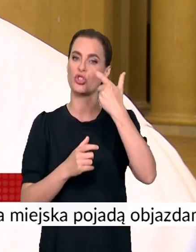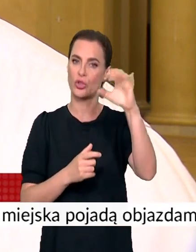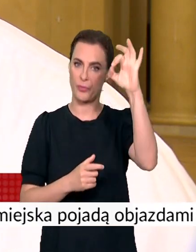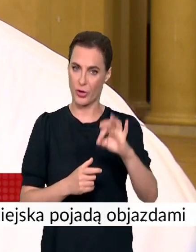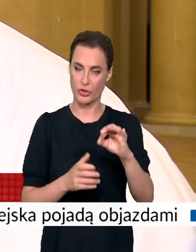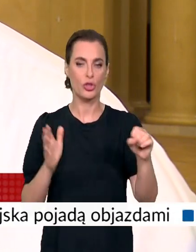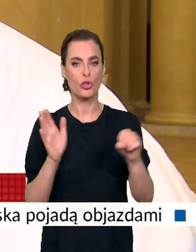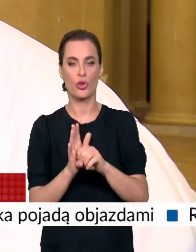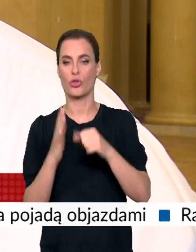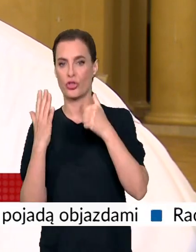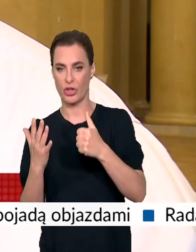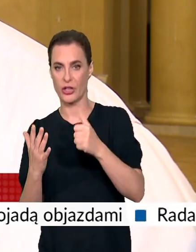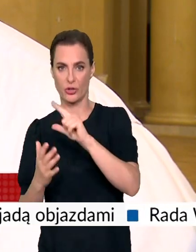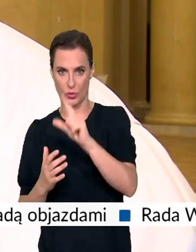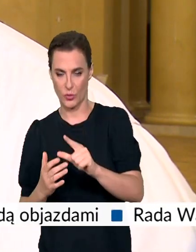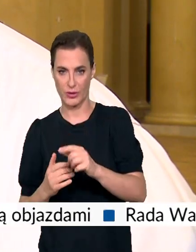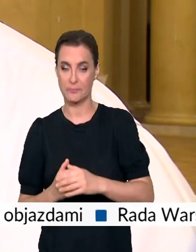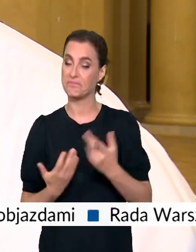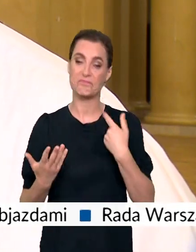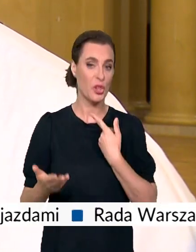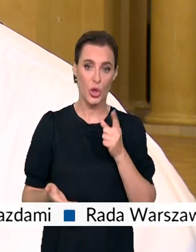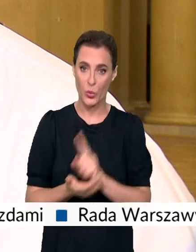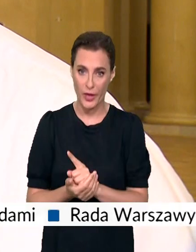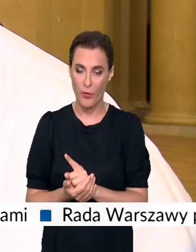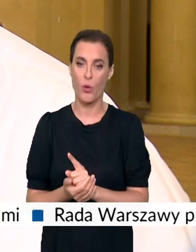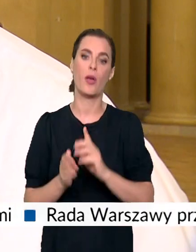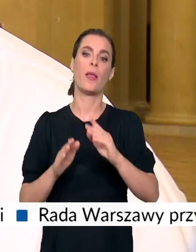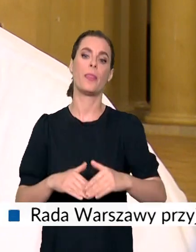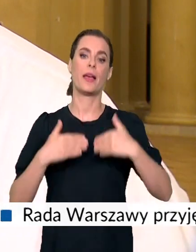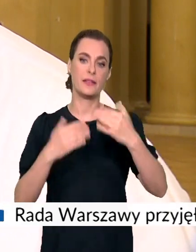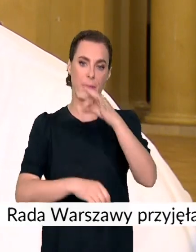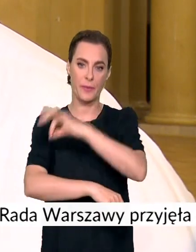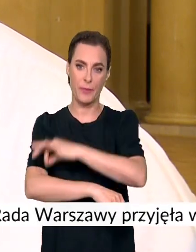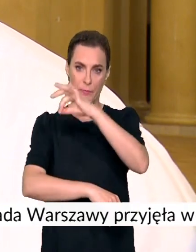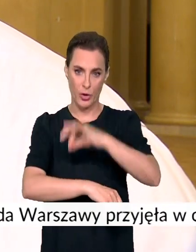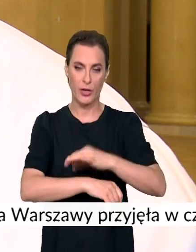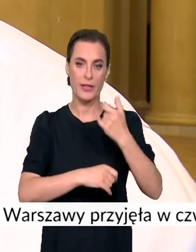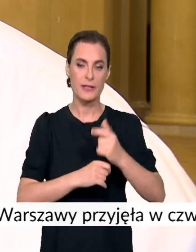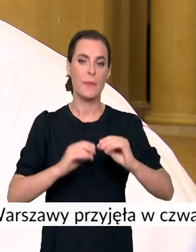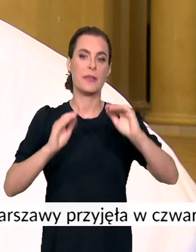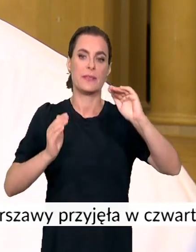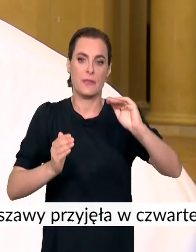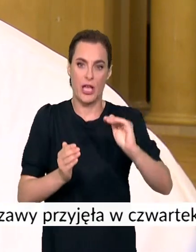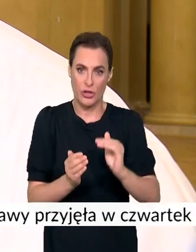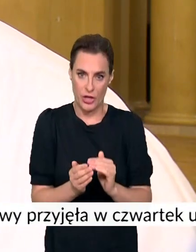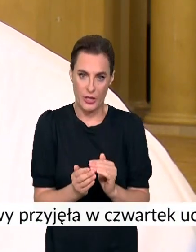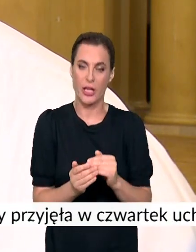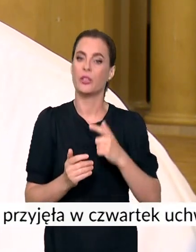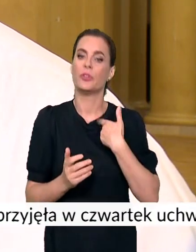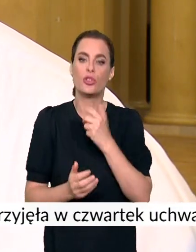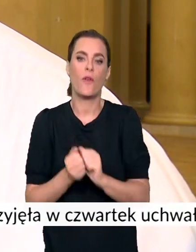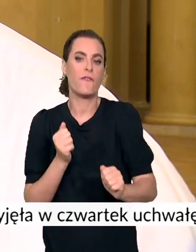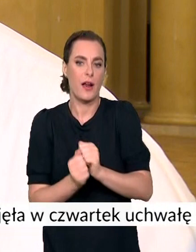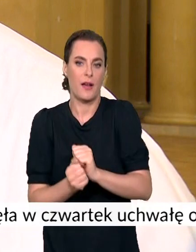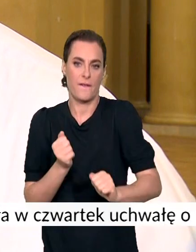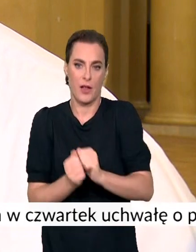do 6 zł. Z racji tego, że to nie przeszło, kolejnym projektem było zmniejszenie, żeby tylko coś wywalczyć,